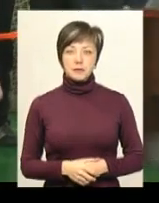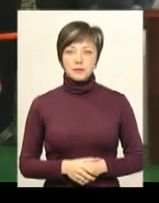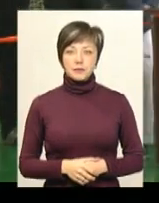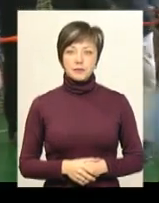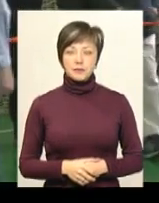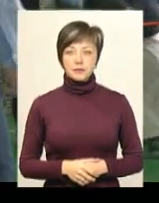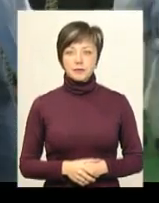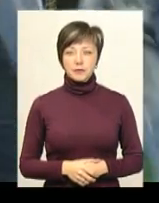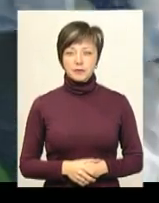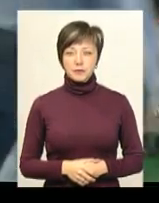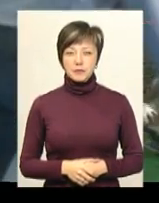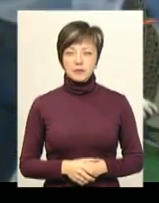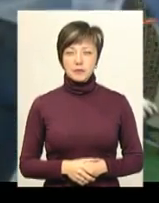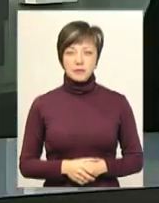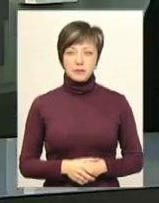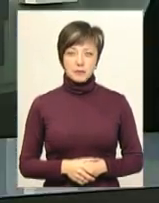новини Поділя Центр.